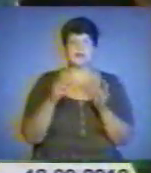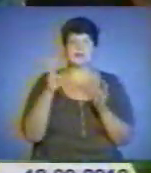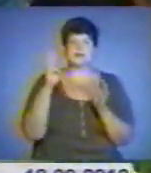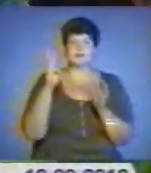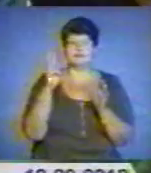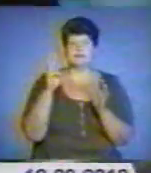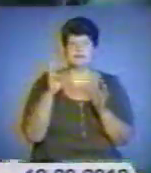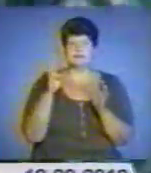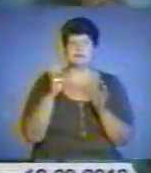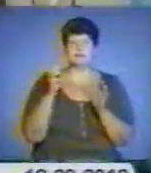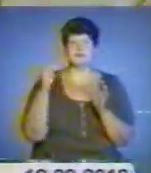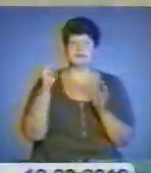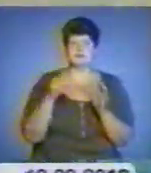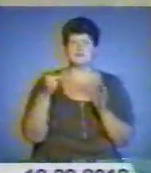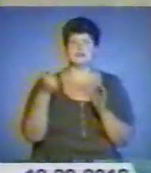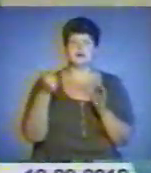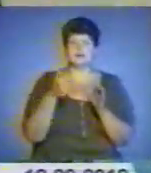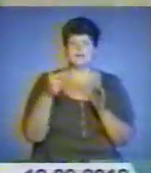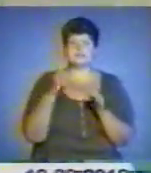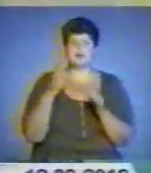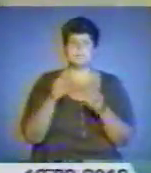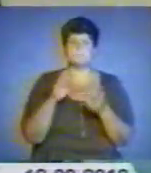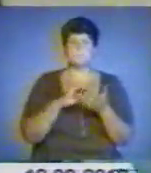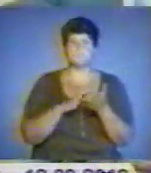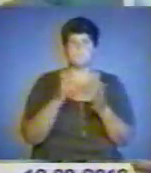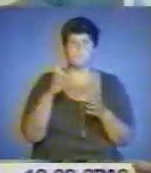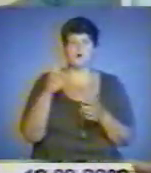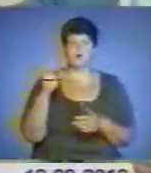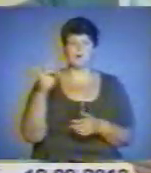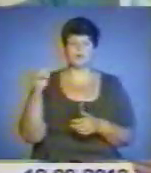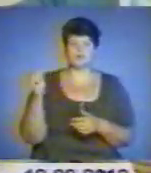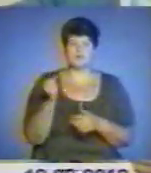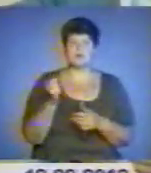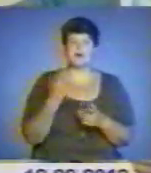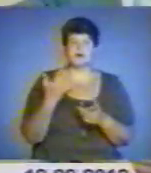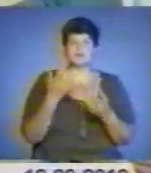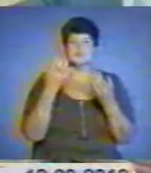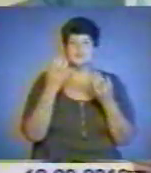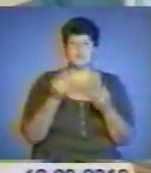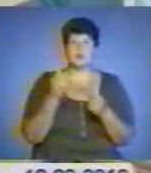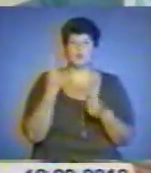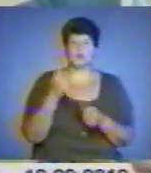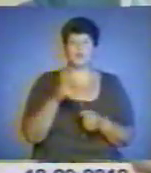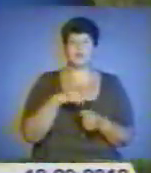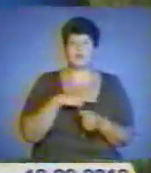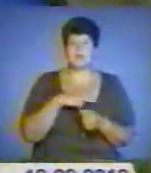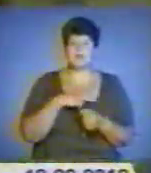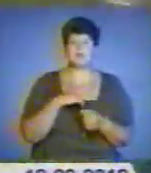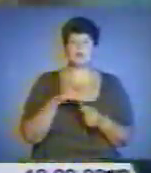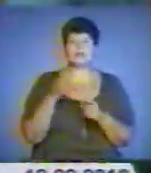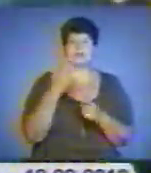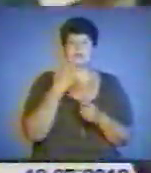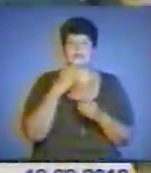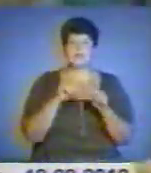тисяч гривень за бронзові. Офіційно українська збірна здобула 32 золоті медалі, однак ще одну премію Національний олімпійський комітет